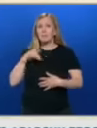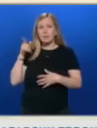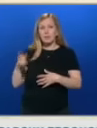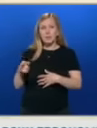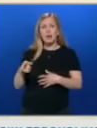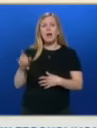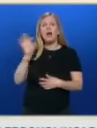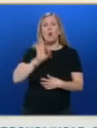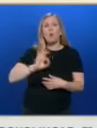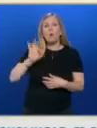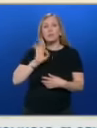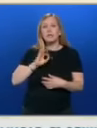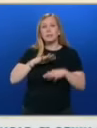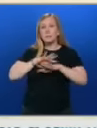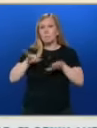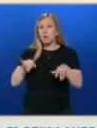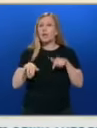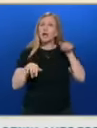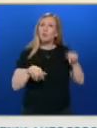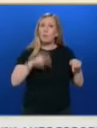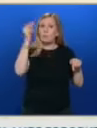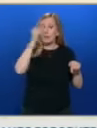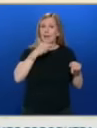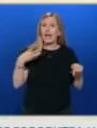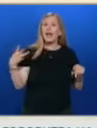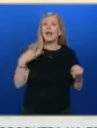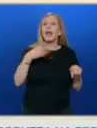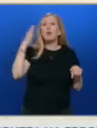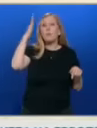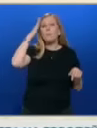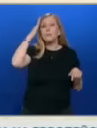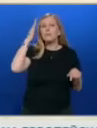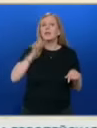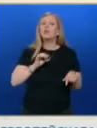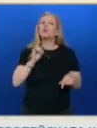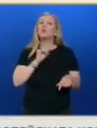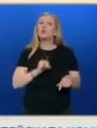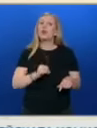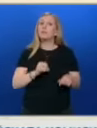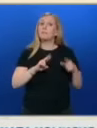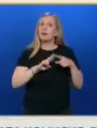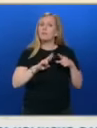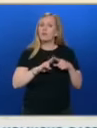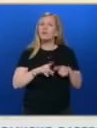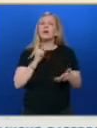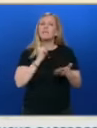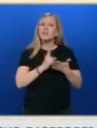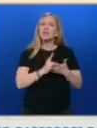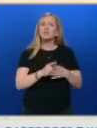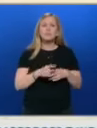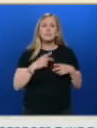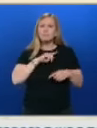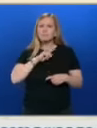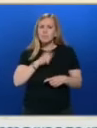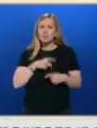както и Риболова. От българска страна пък екоминистрът Юлиан Попов възложи засилено наблюдение на